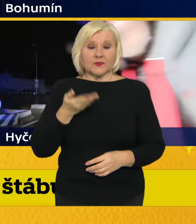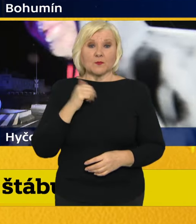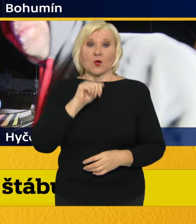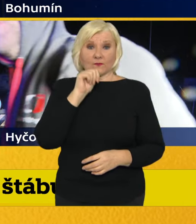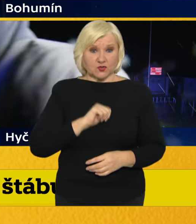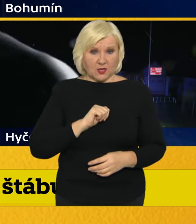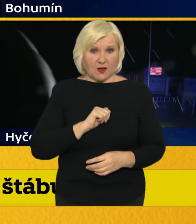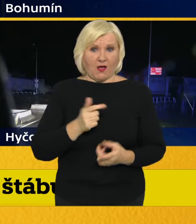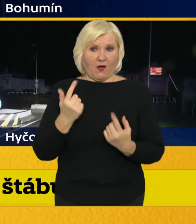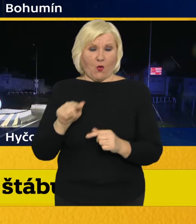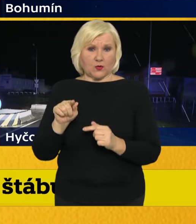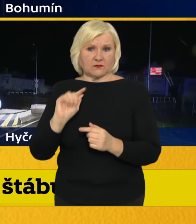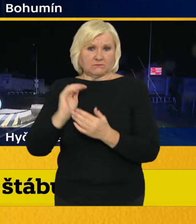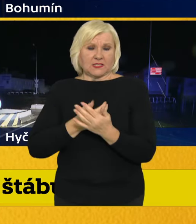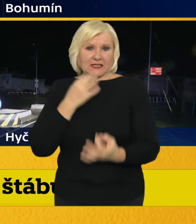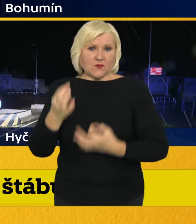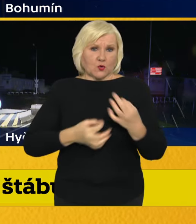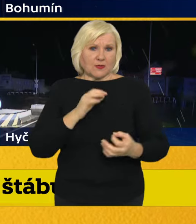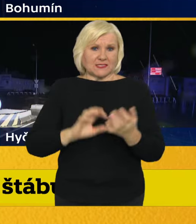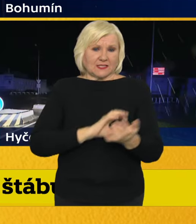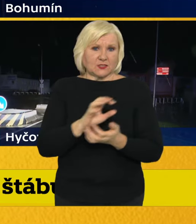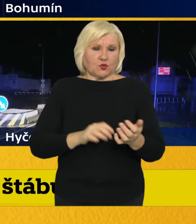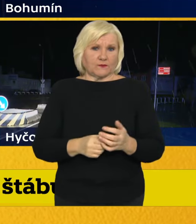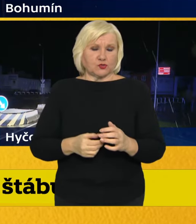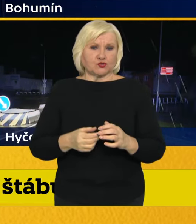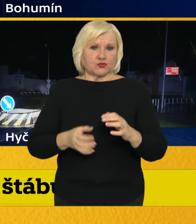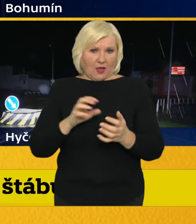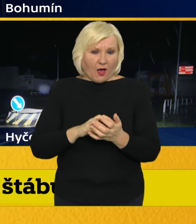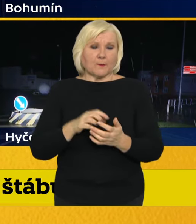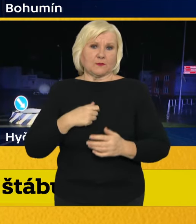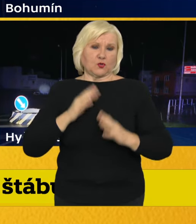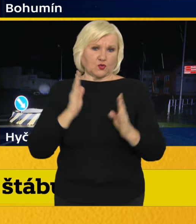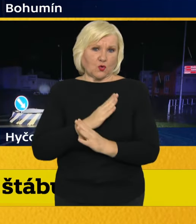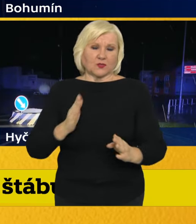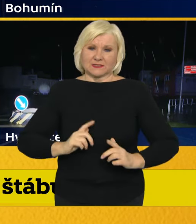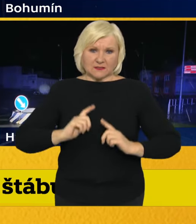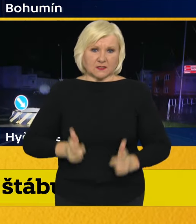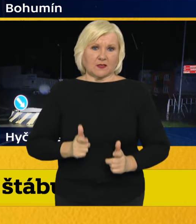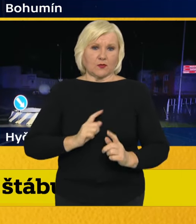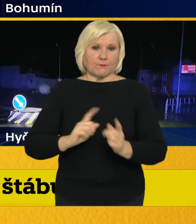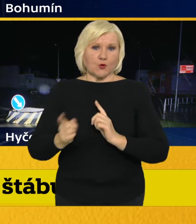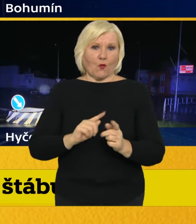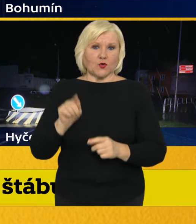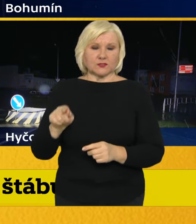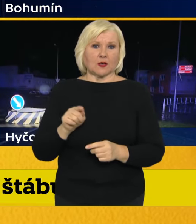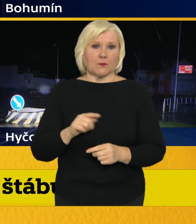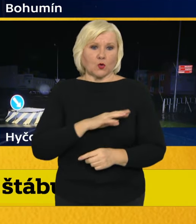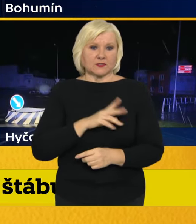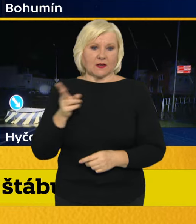základě informací ústředního krizového štábu rozhodli o zastavení provozu v Ostravském železničnému